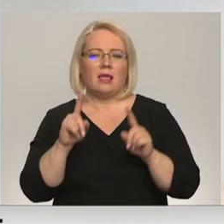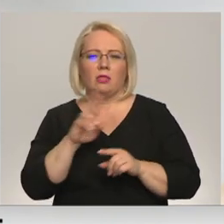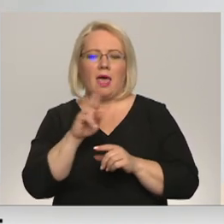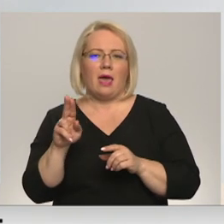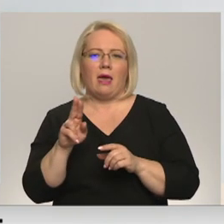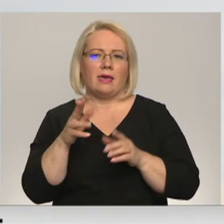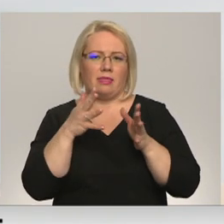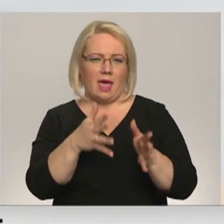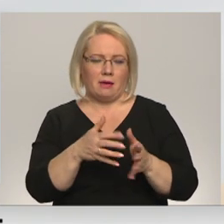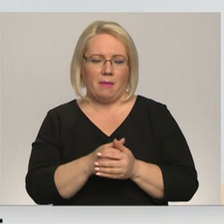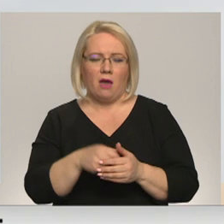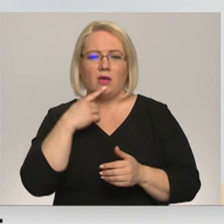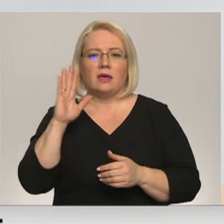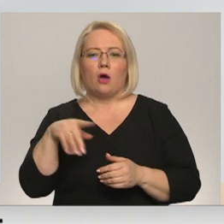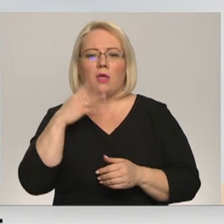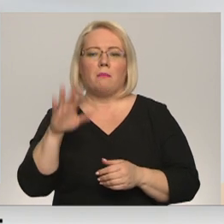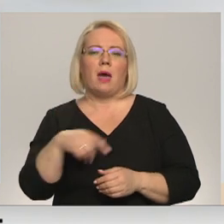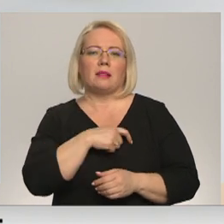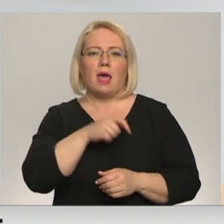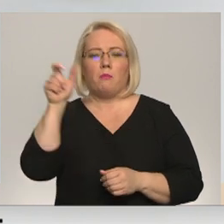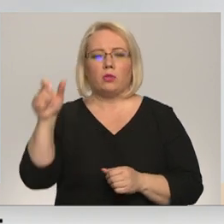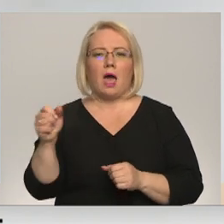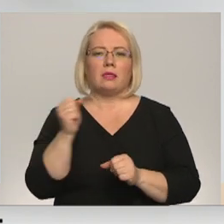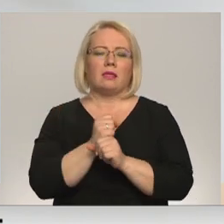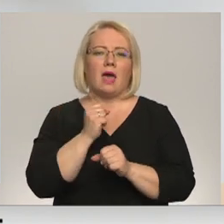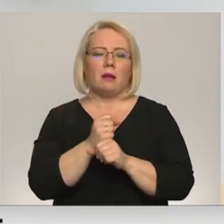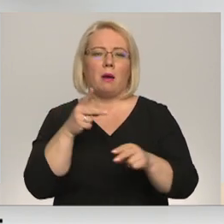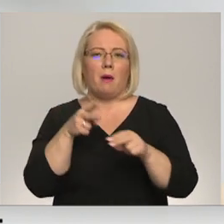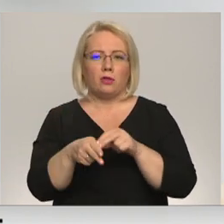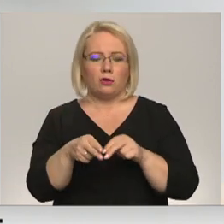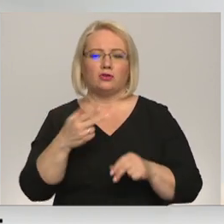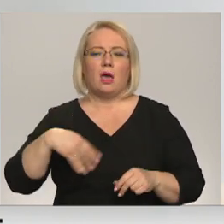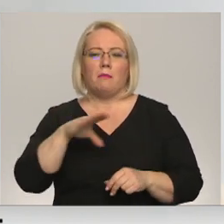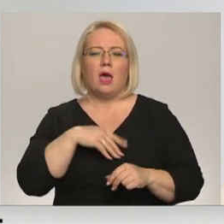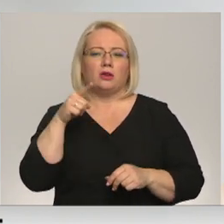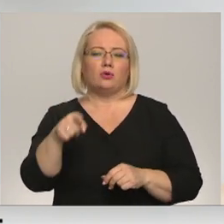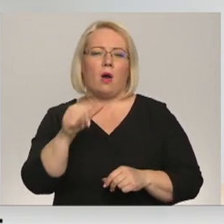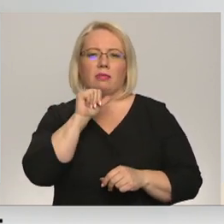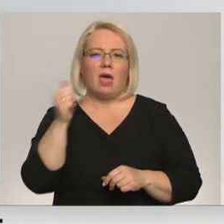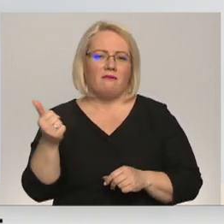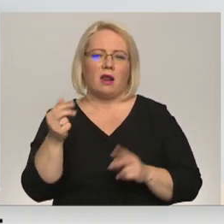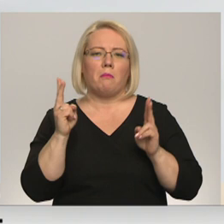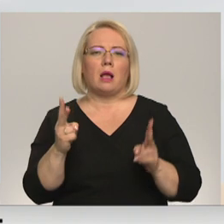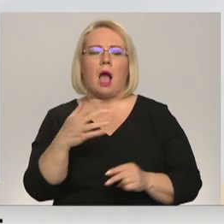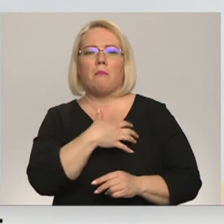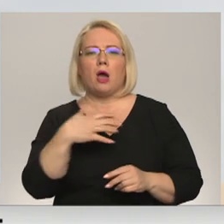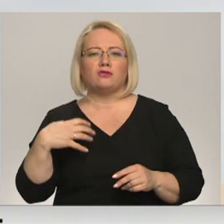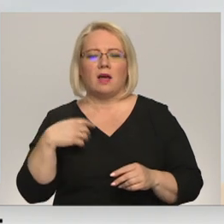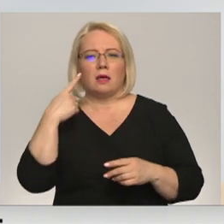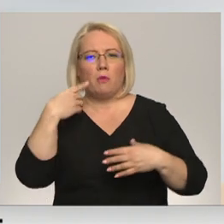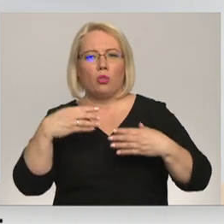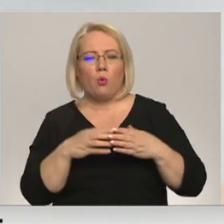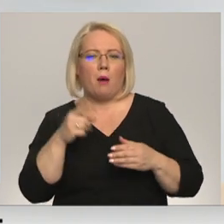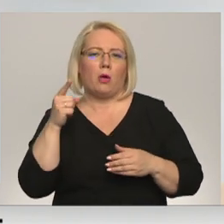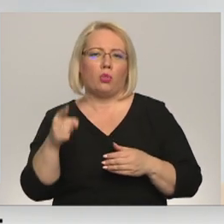darbības pārtraukšanu vai ne, to īsti mēs nevaram kā pašvaldība kaut kādā veidā kā doma ietekmēt, jo